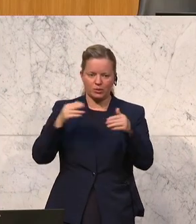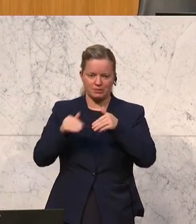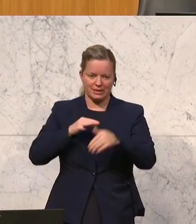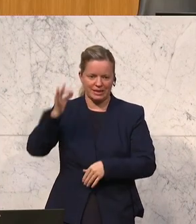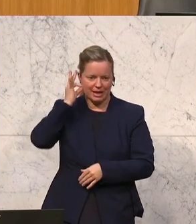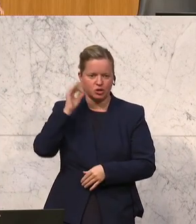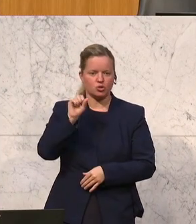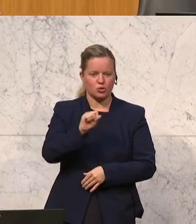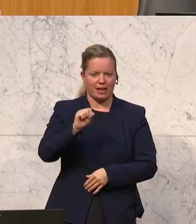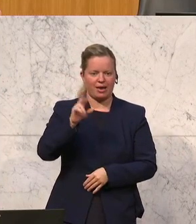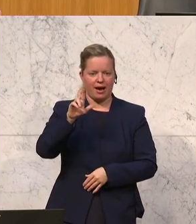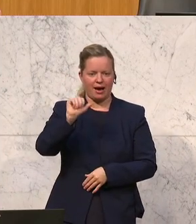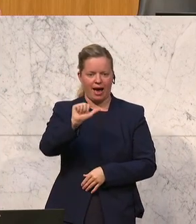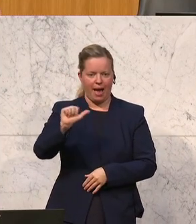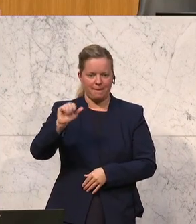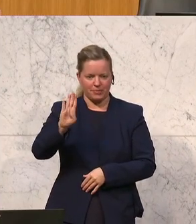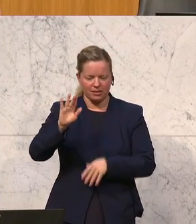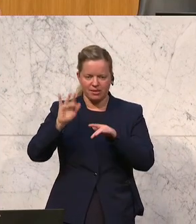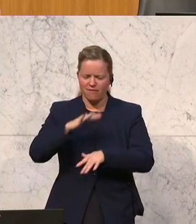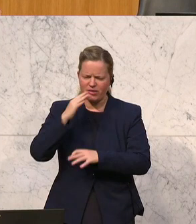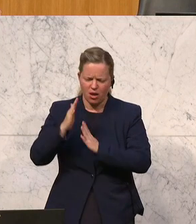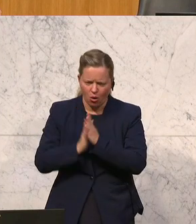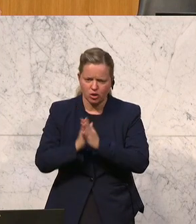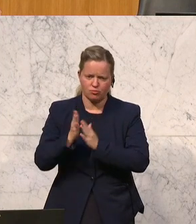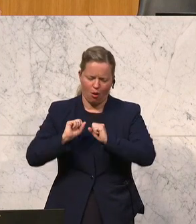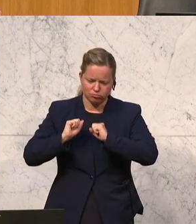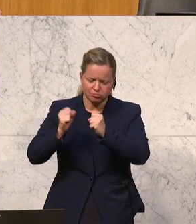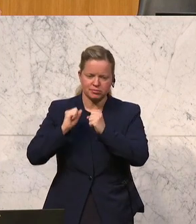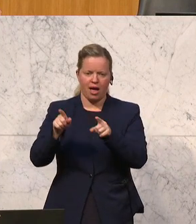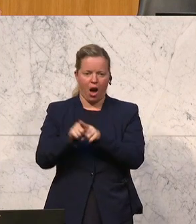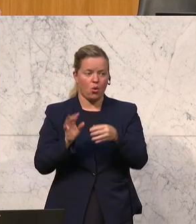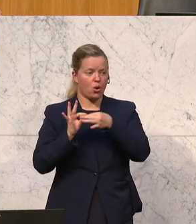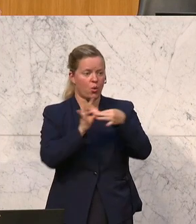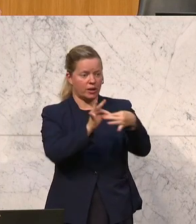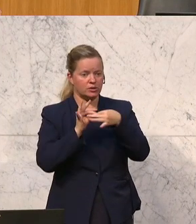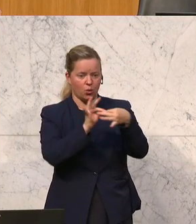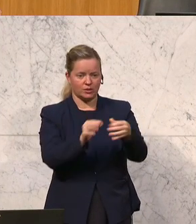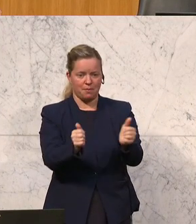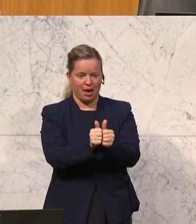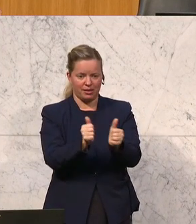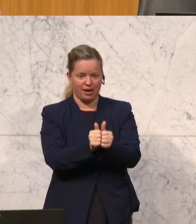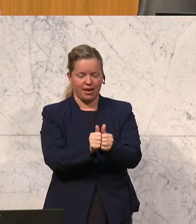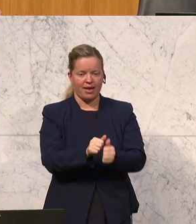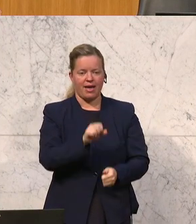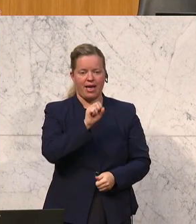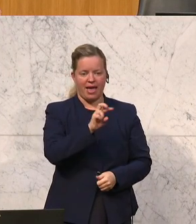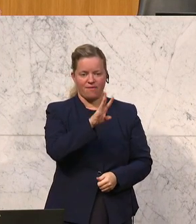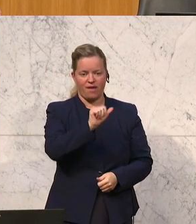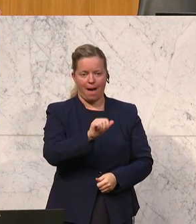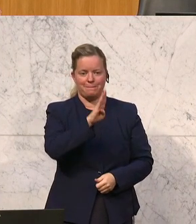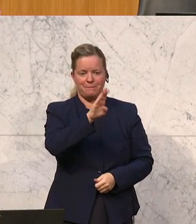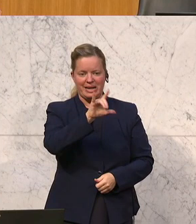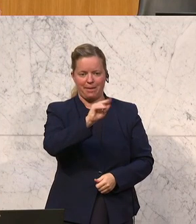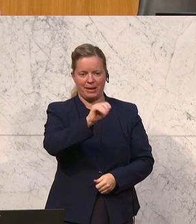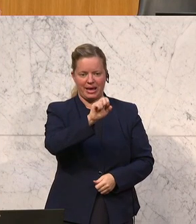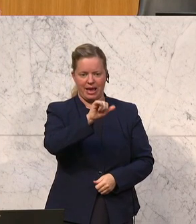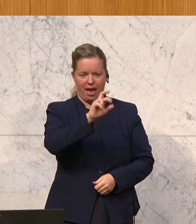bedanken, die da mit sehr viel Engagement dahinter war, aber auch beim Koalitionspartner der Eva Blimlinger und auch bei